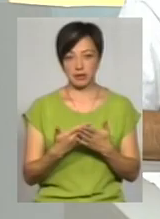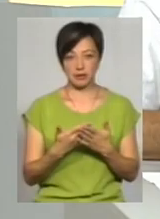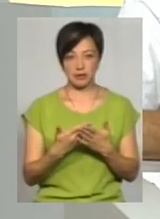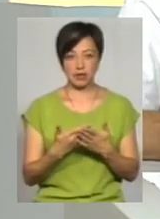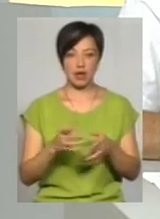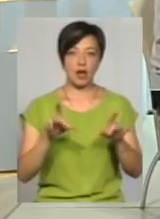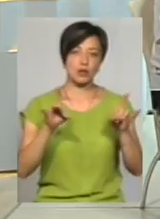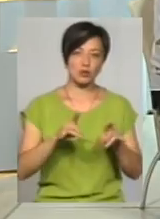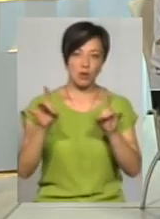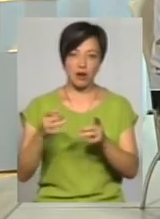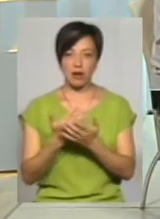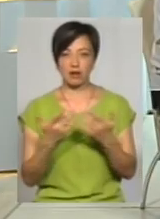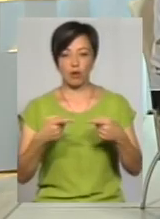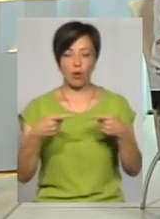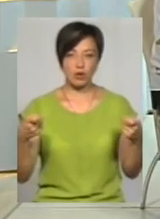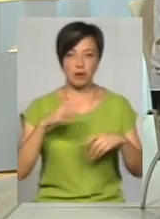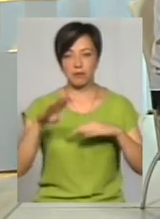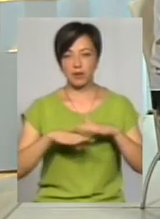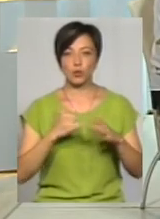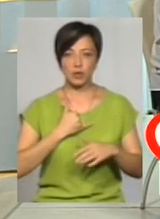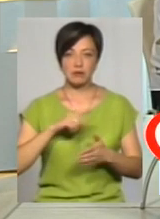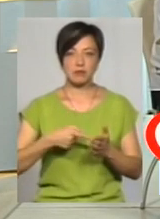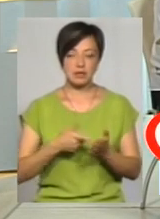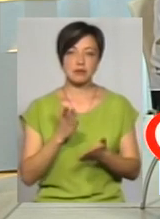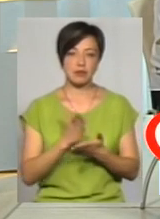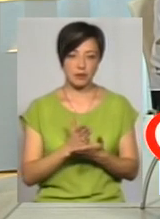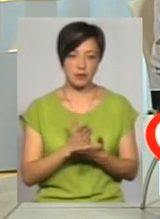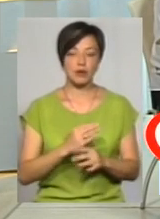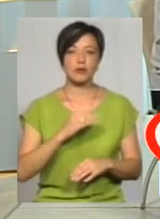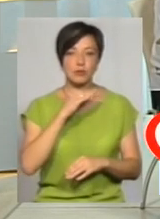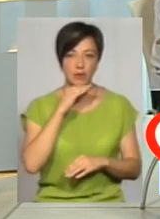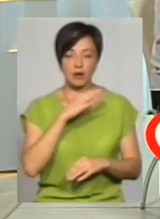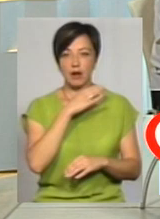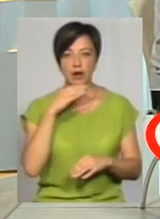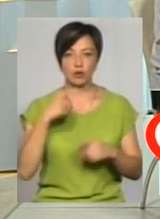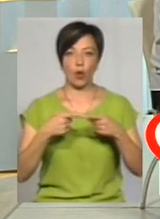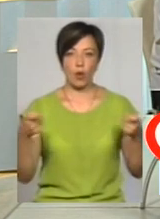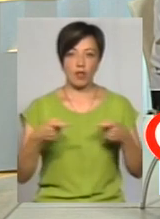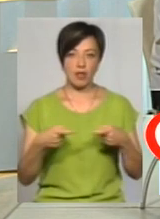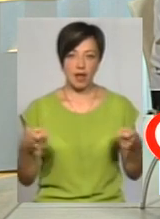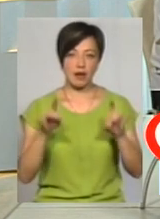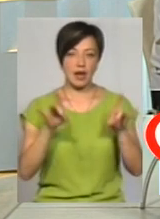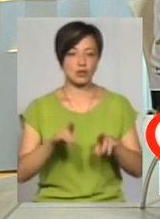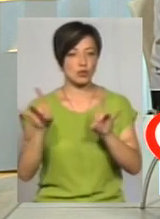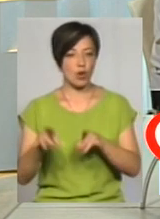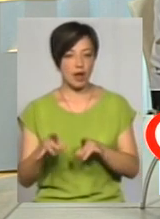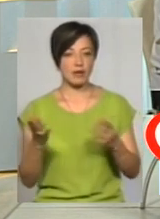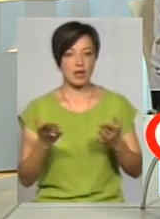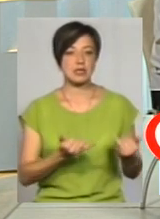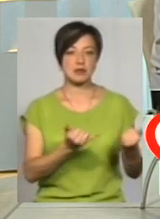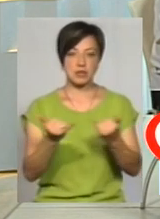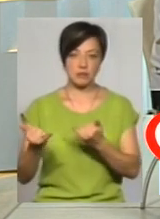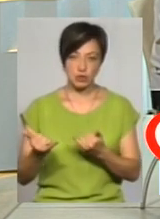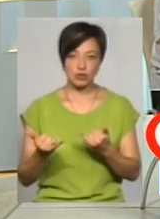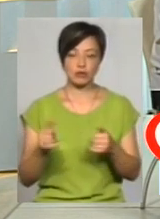ресторацію, чи підготелі. У нас в місті є досить багато вже готелів і ресторанів, які забезпечують,